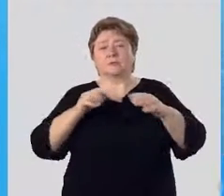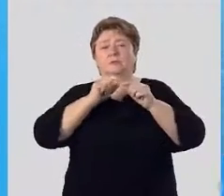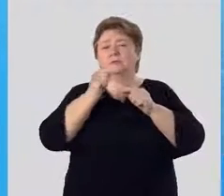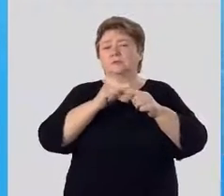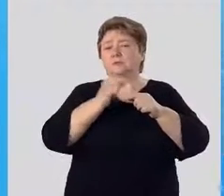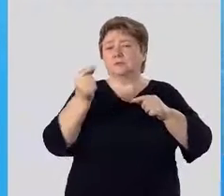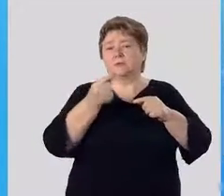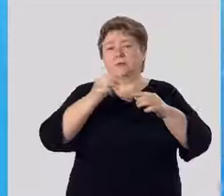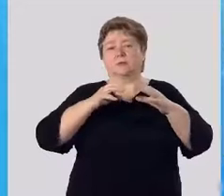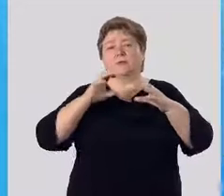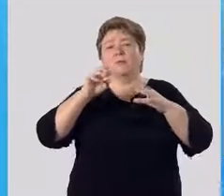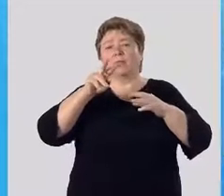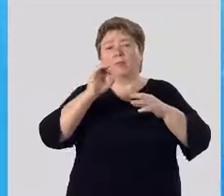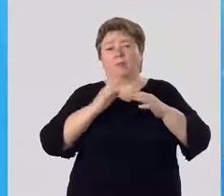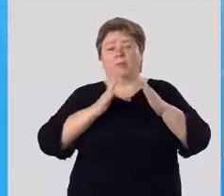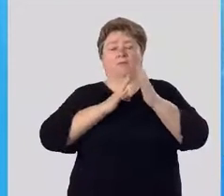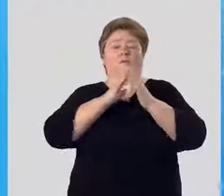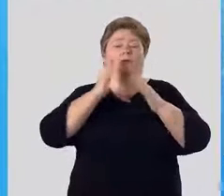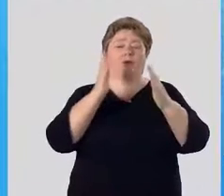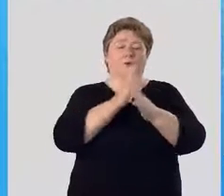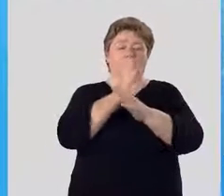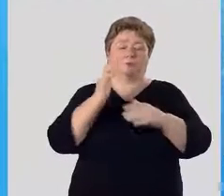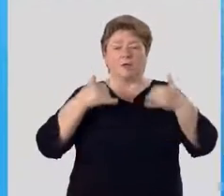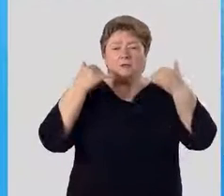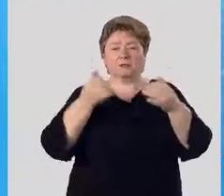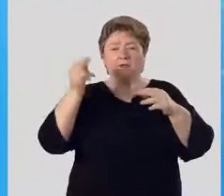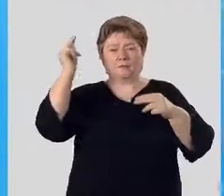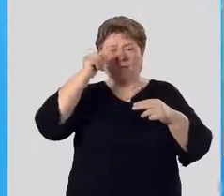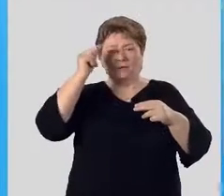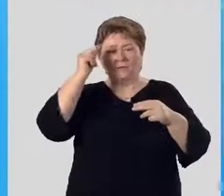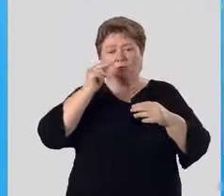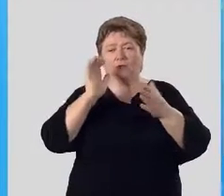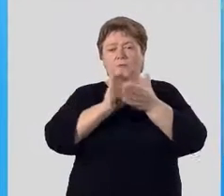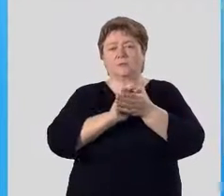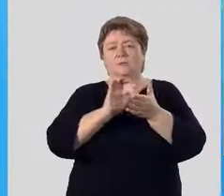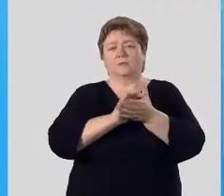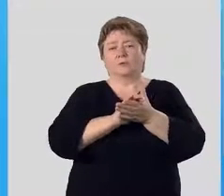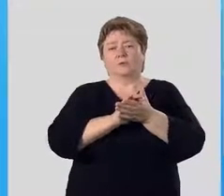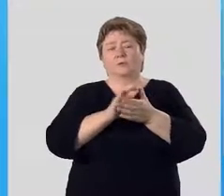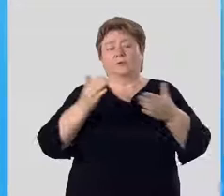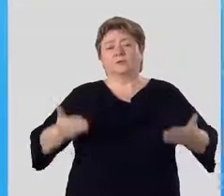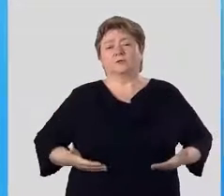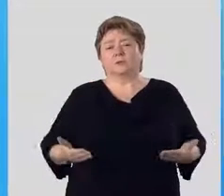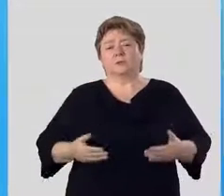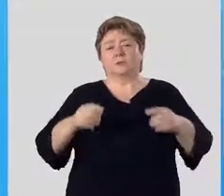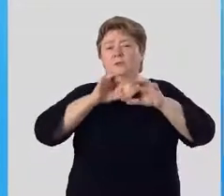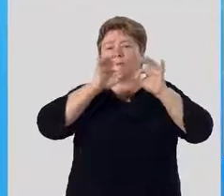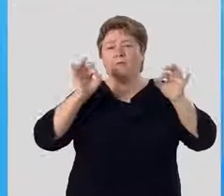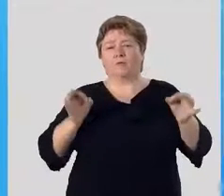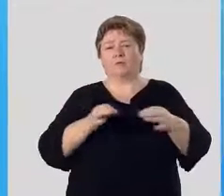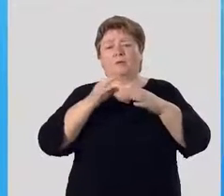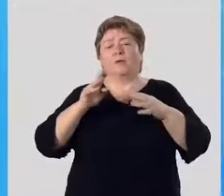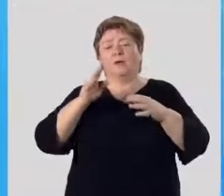семян и плодов в природе. Сегодня на уроке познакомимся с жизненными формами